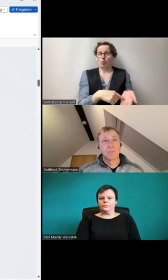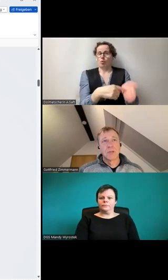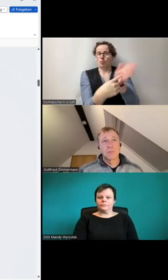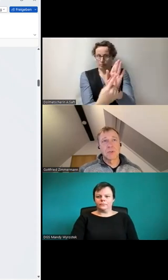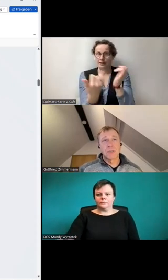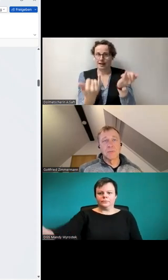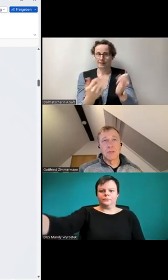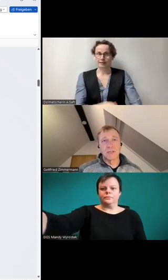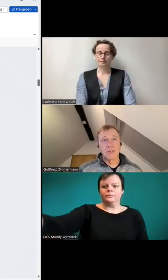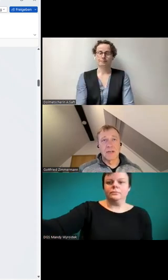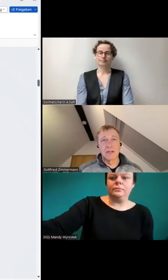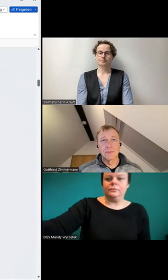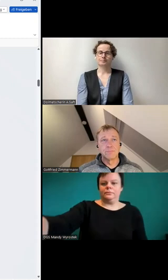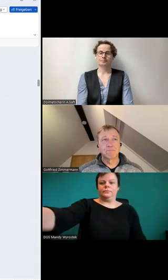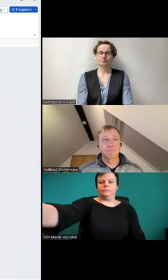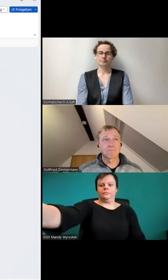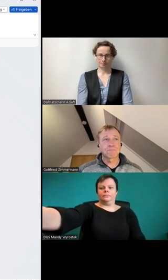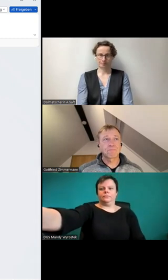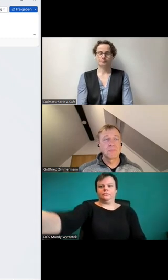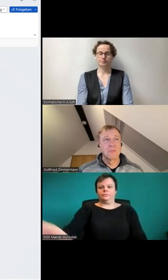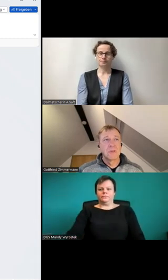besteht aus mehreren Teilen.